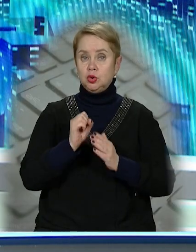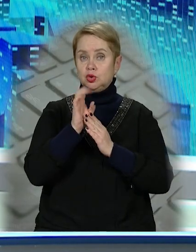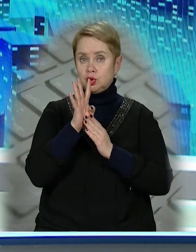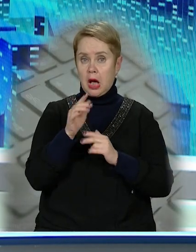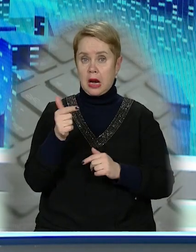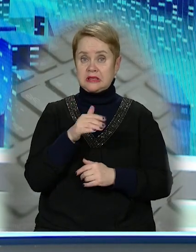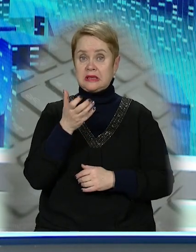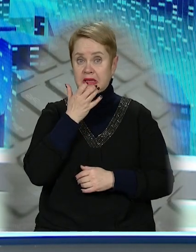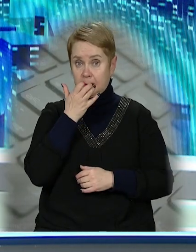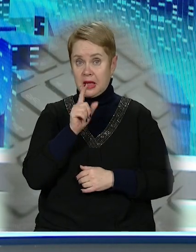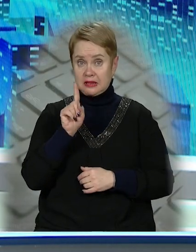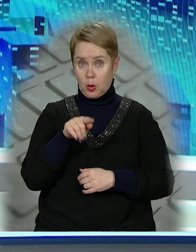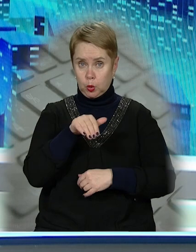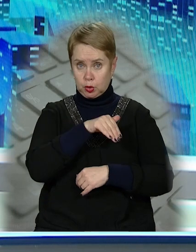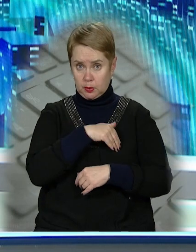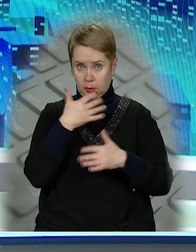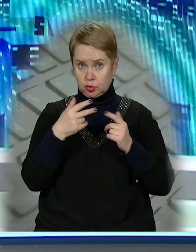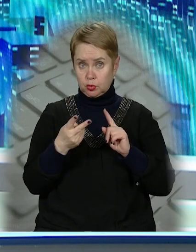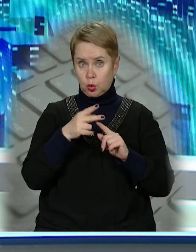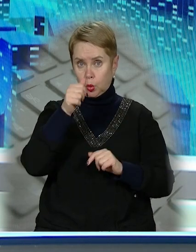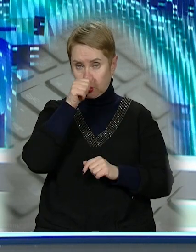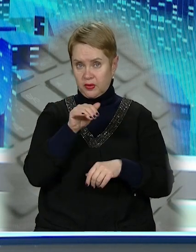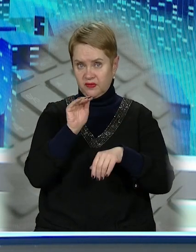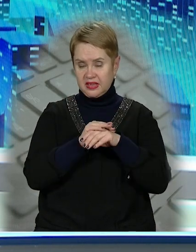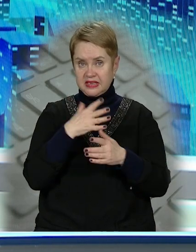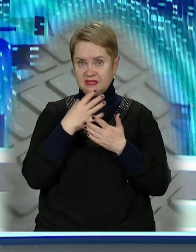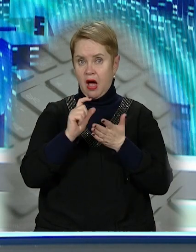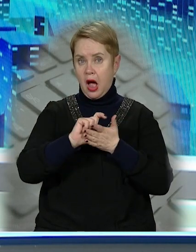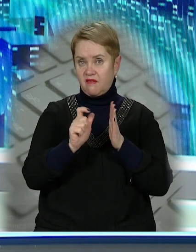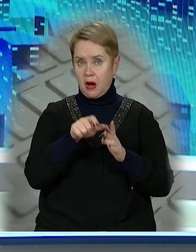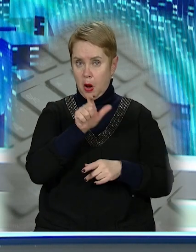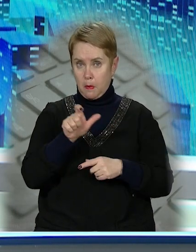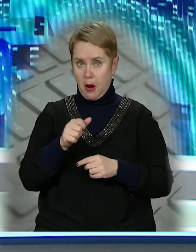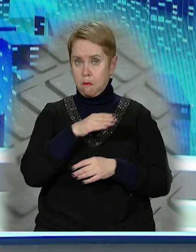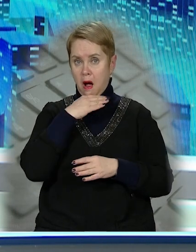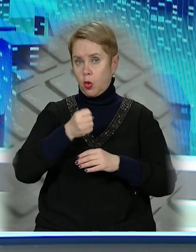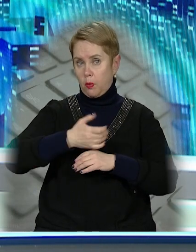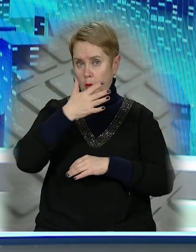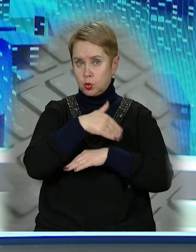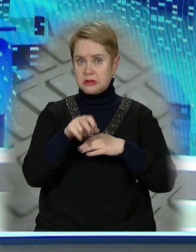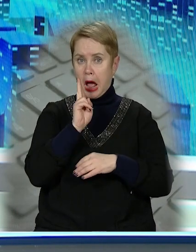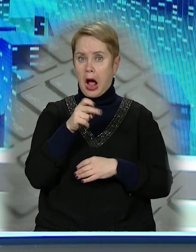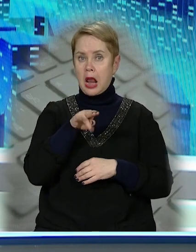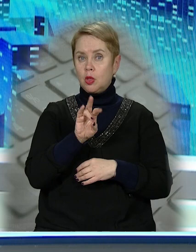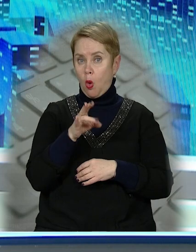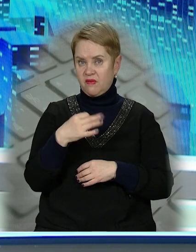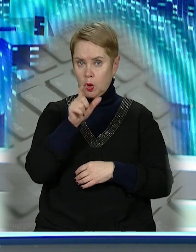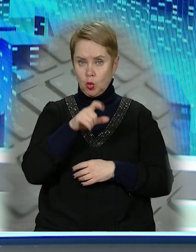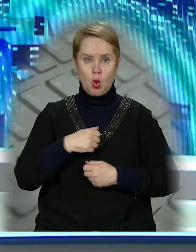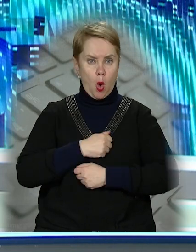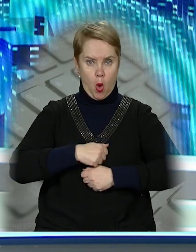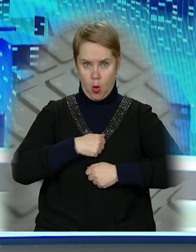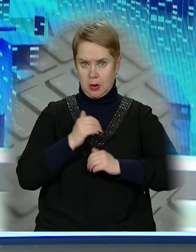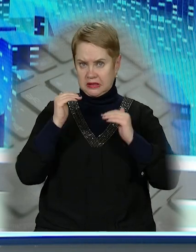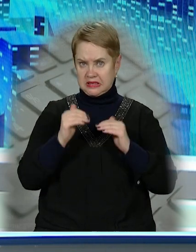14 градусів тепла. Саме таку температуру вже другий місяць фіксують у своїх квартирах мешканці багатоповерхівки по Калиновій. Люди